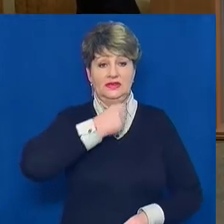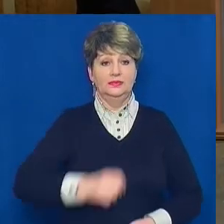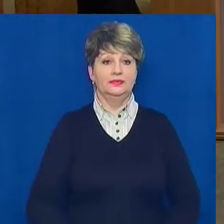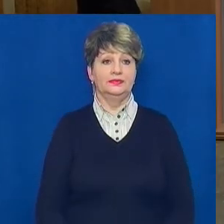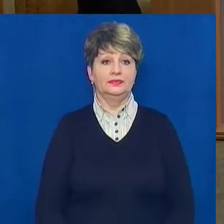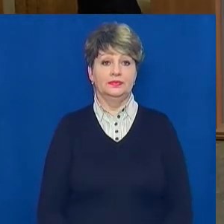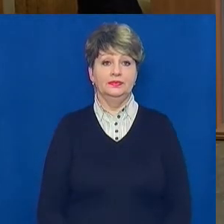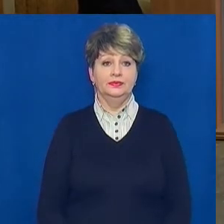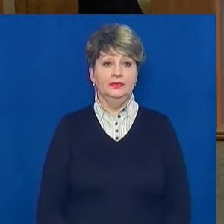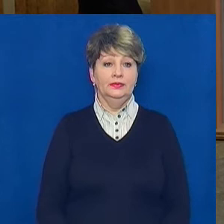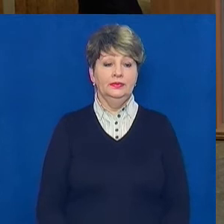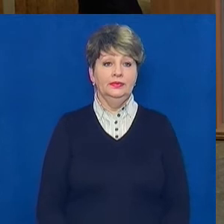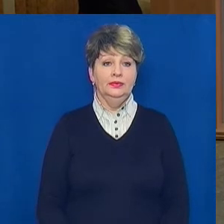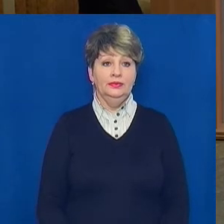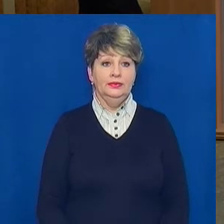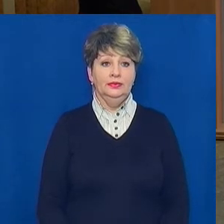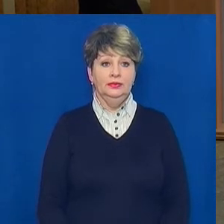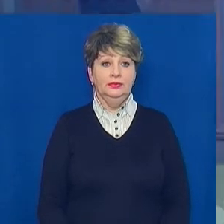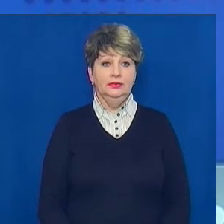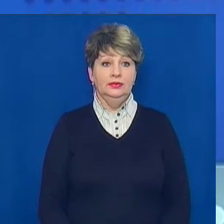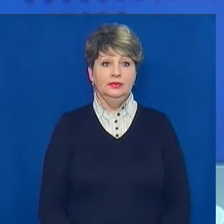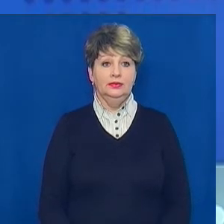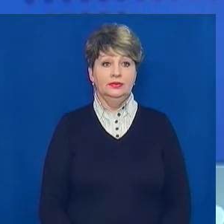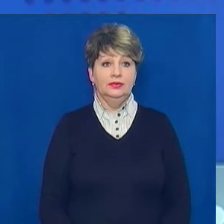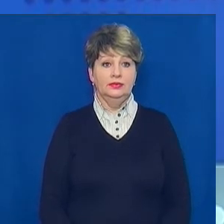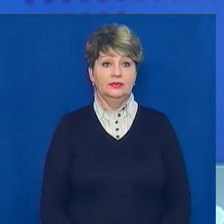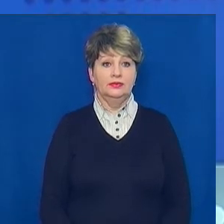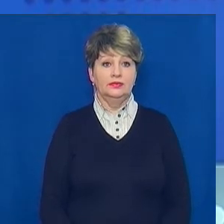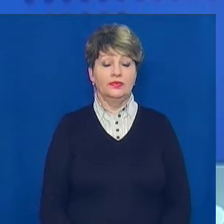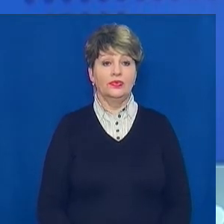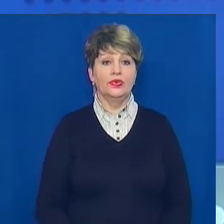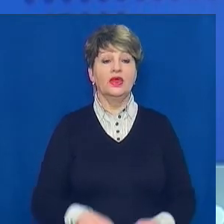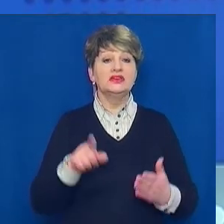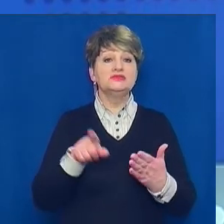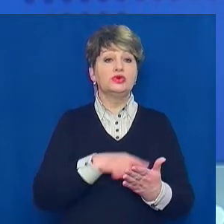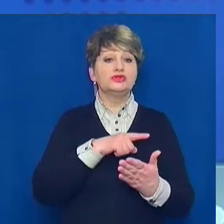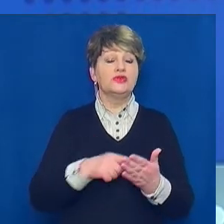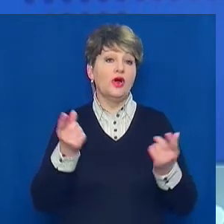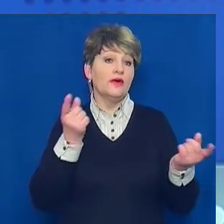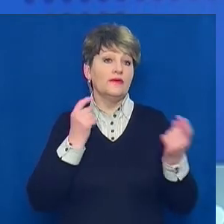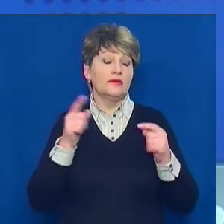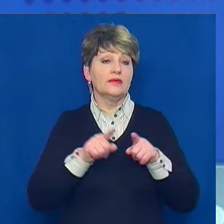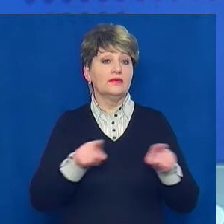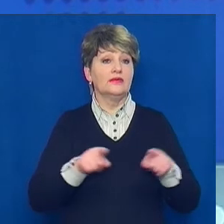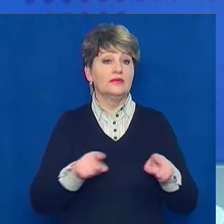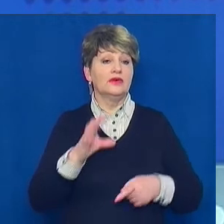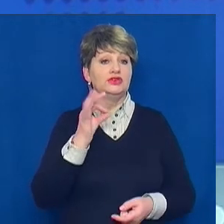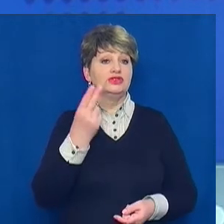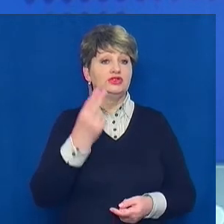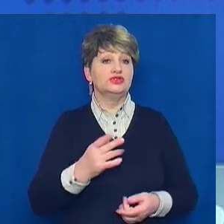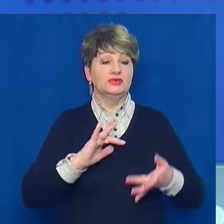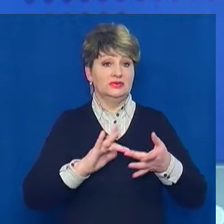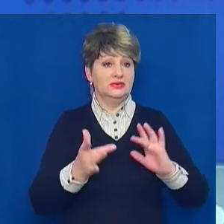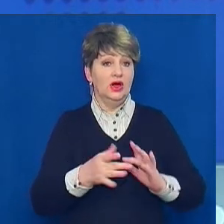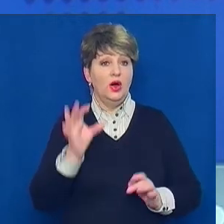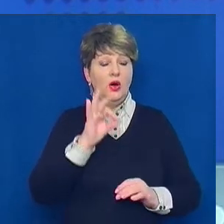Федір Коцаба. Новини на Суспільному. Черкаси. Спростувати інформацію поширено у соцмережах черкаськими користувачами про